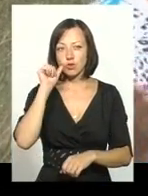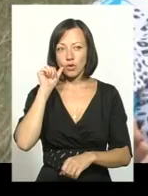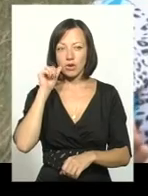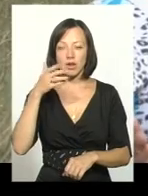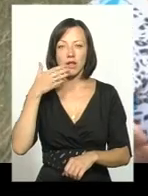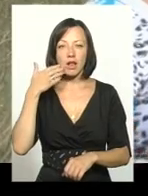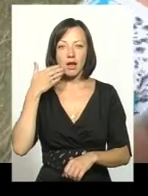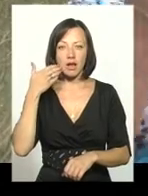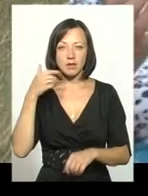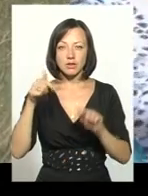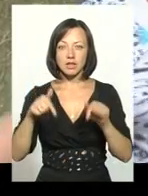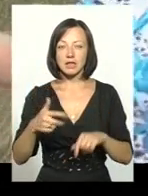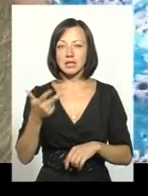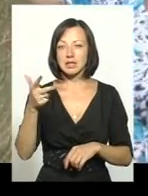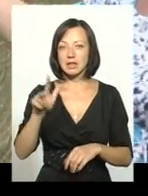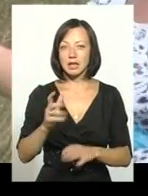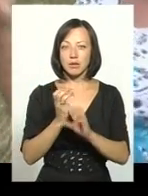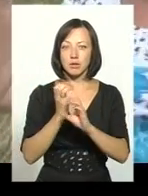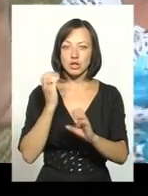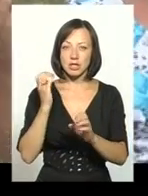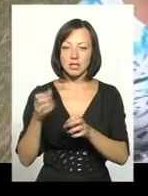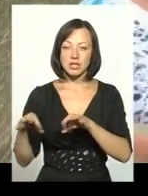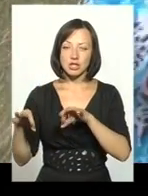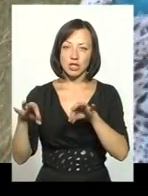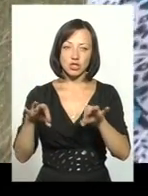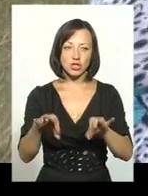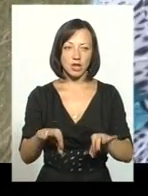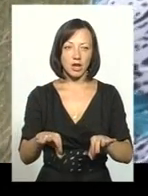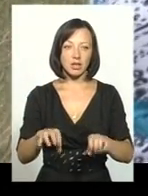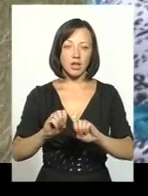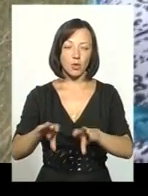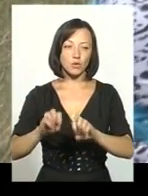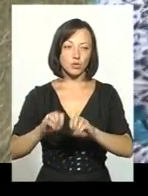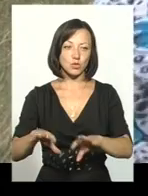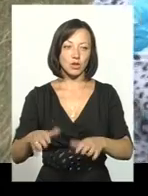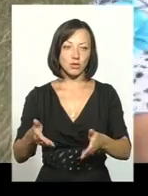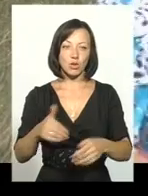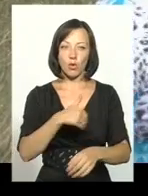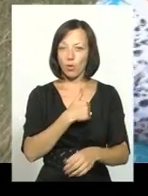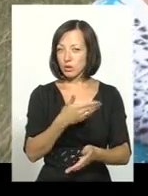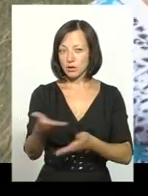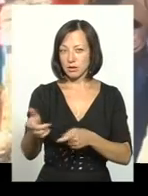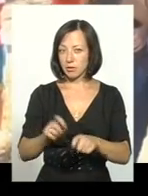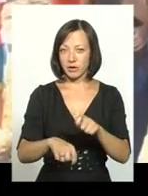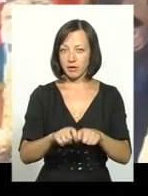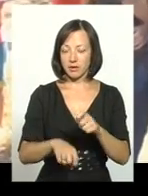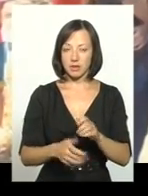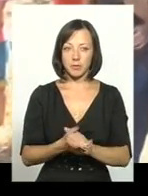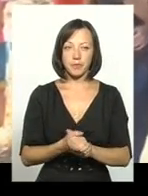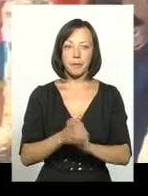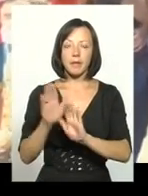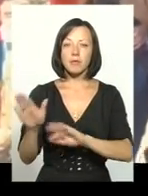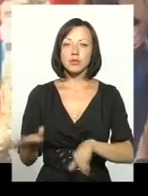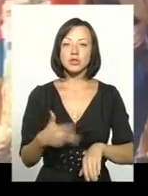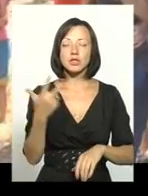легесенько, три машини заїжджають звідси і розгружаються тут. Хочете, можете провірити. Пройшло більше